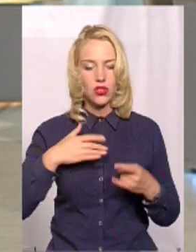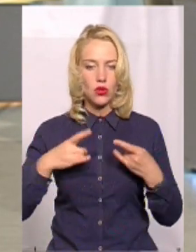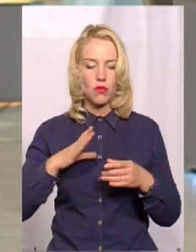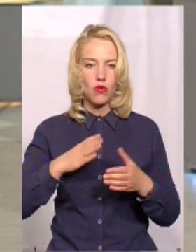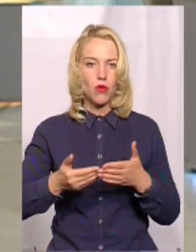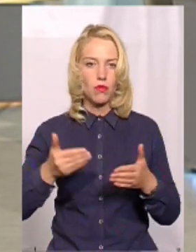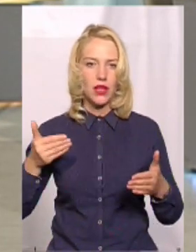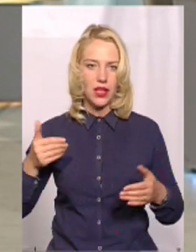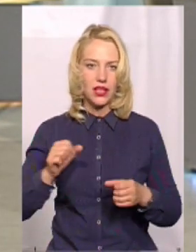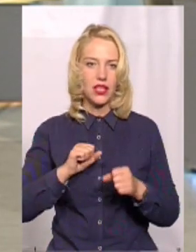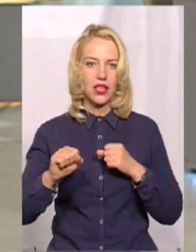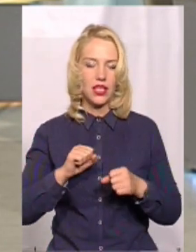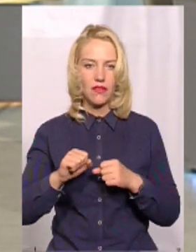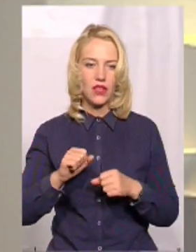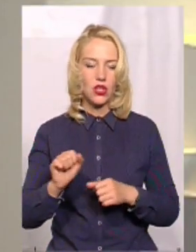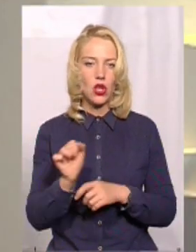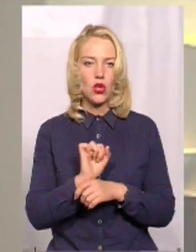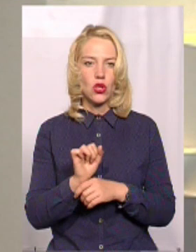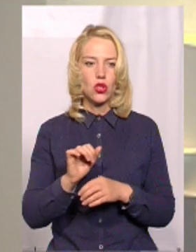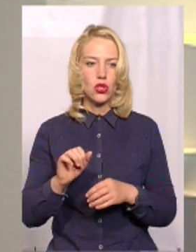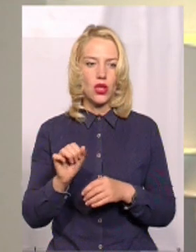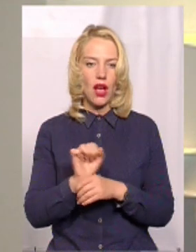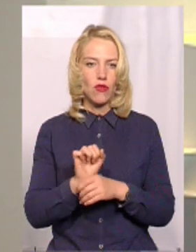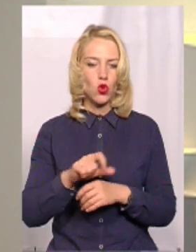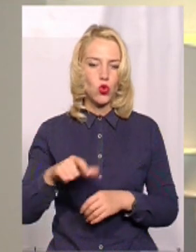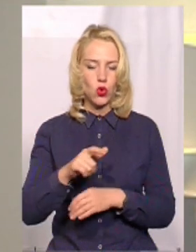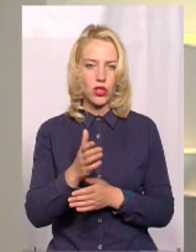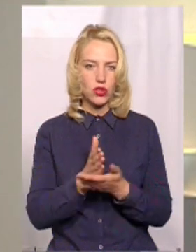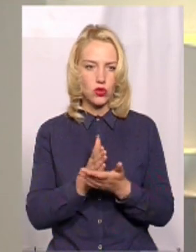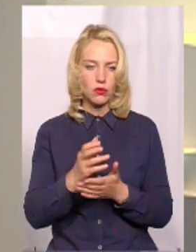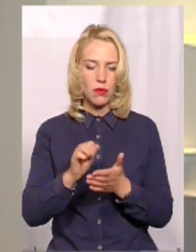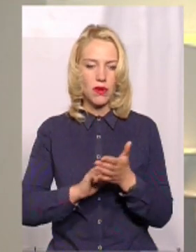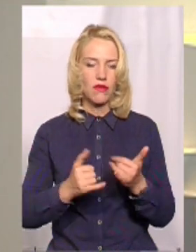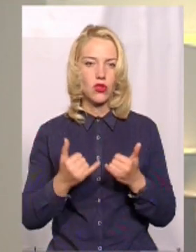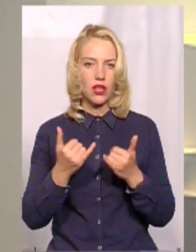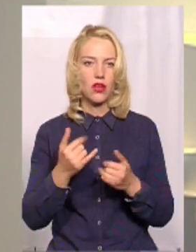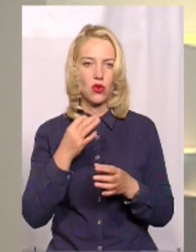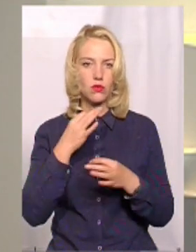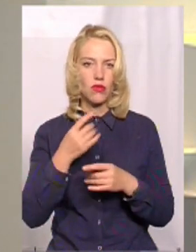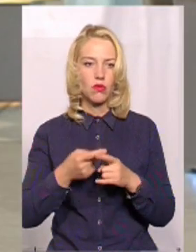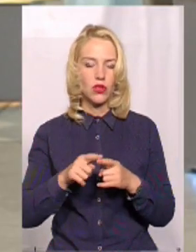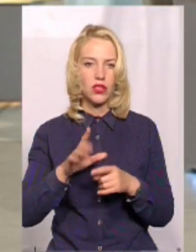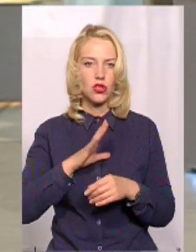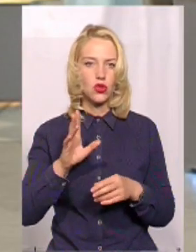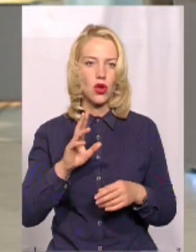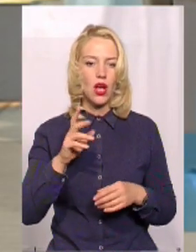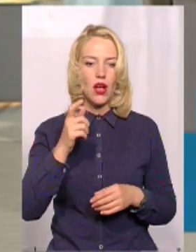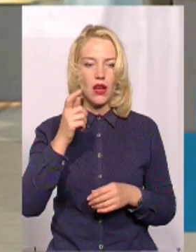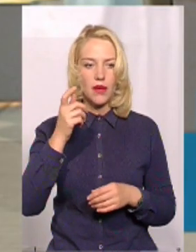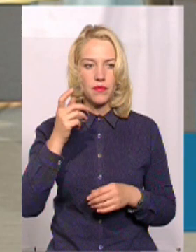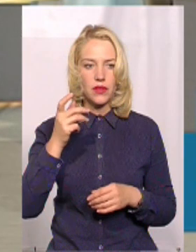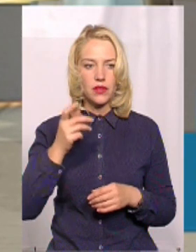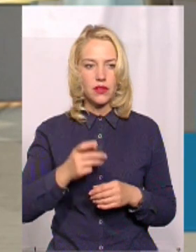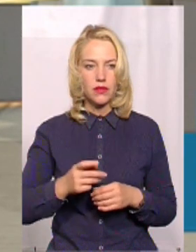керівник служби місцевих автодоріг Сергій Матус. Приводом для розмови з ним було те, що Хмельниччина першою в Україні освоїла